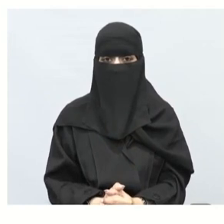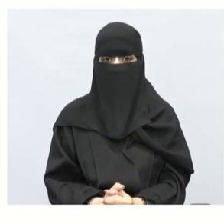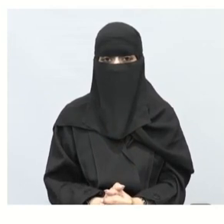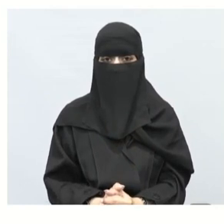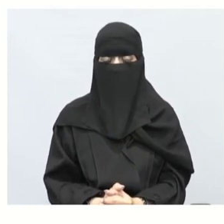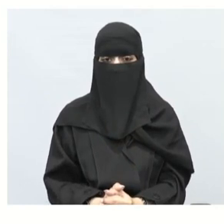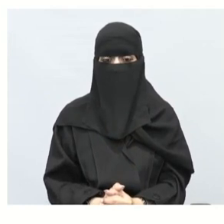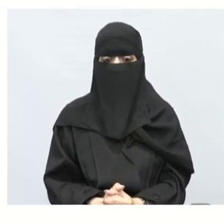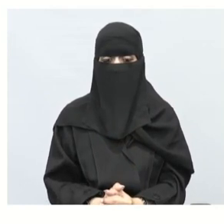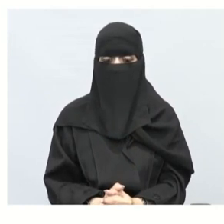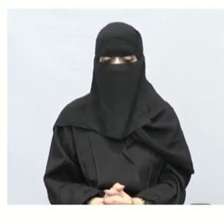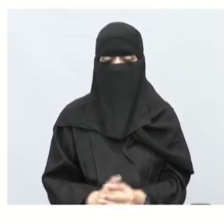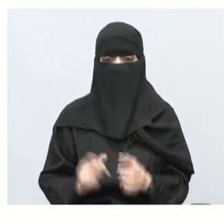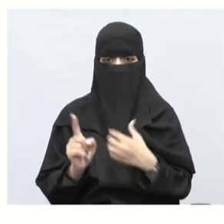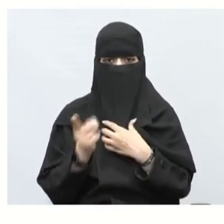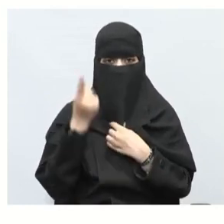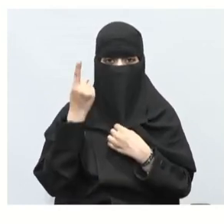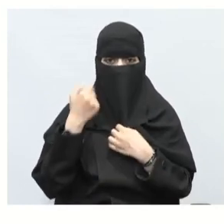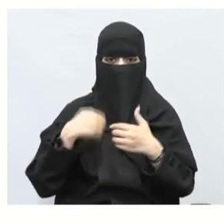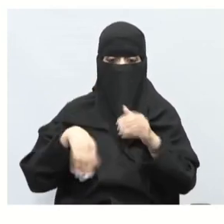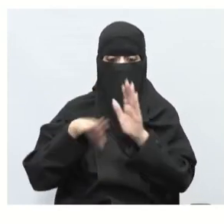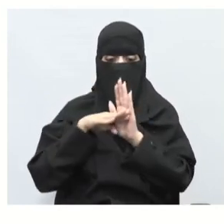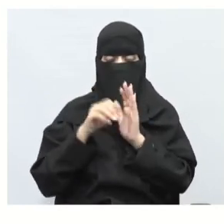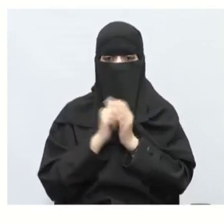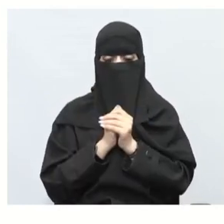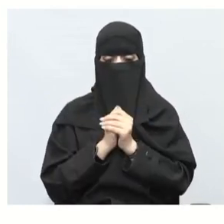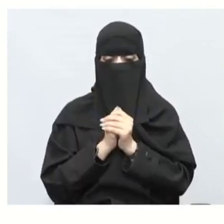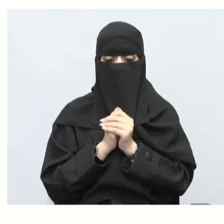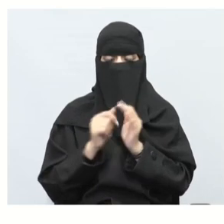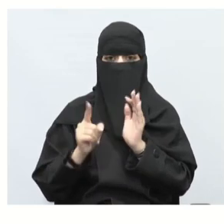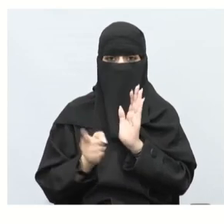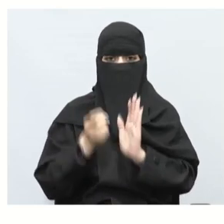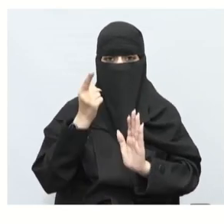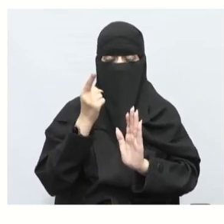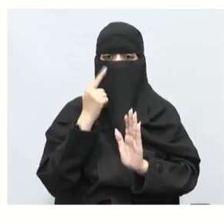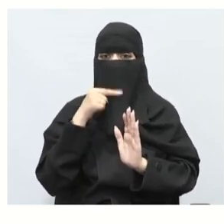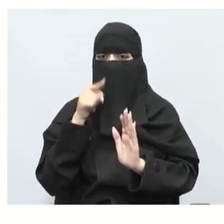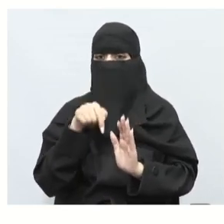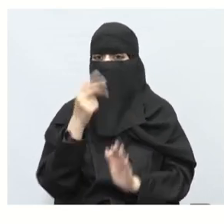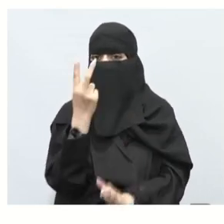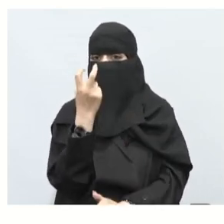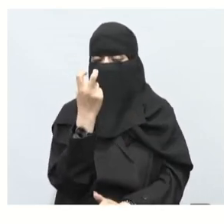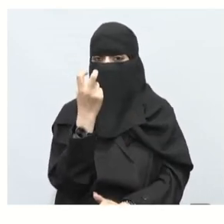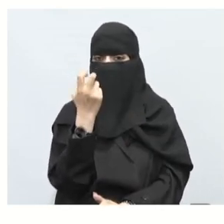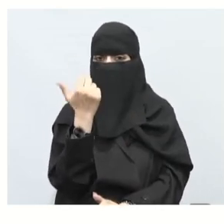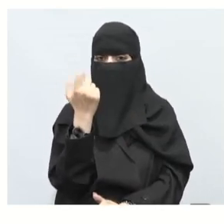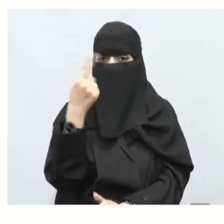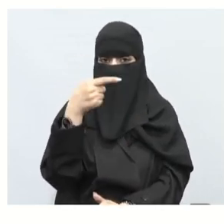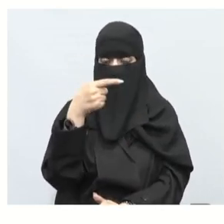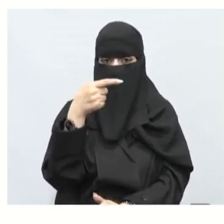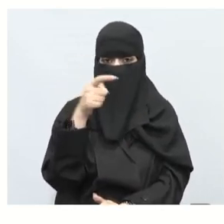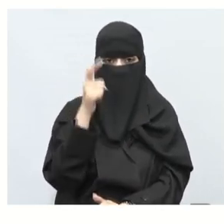كما تلاحظون الآن نبدأ من هنا يلا الآن الحل أول شيء ثمن الصورة مباعة مئتان وستة عشر يلا